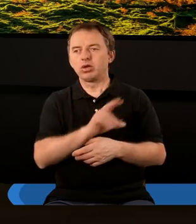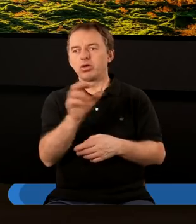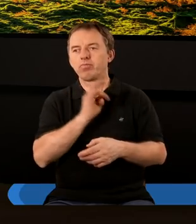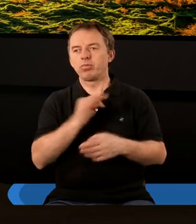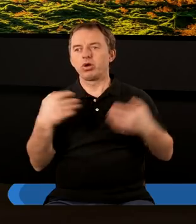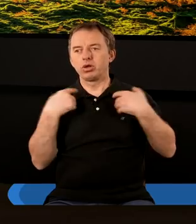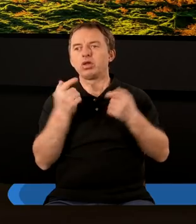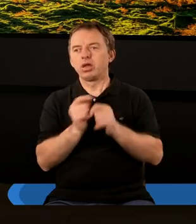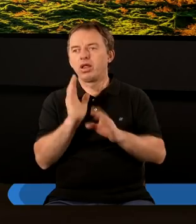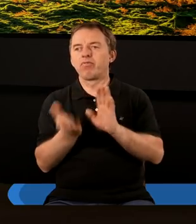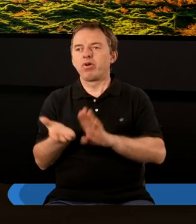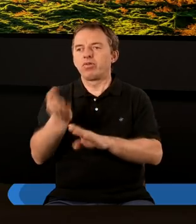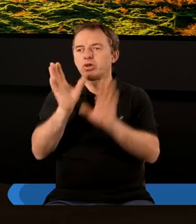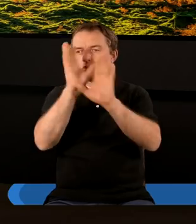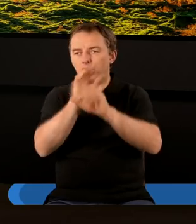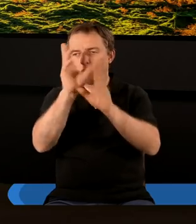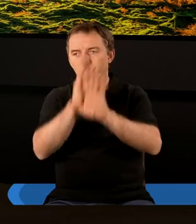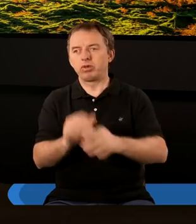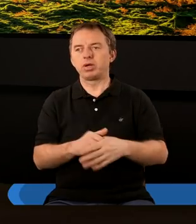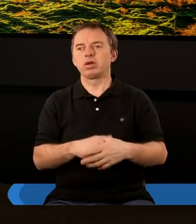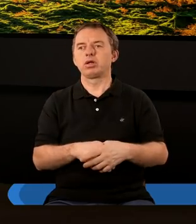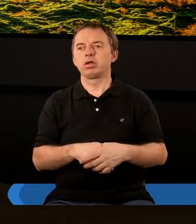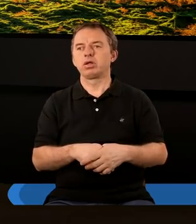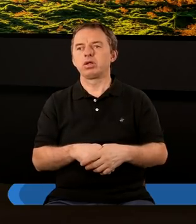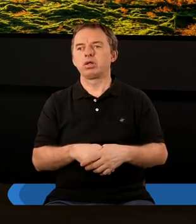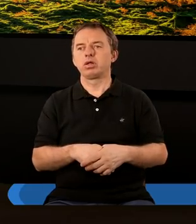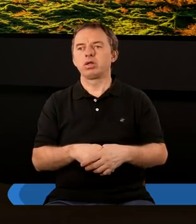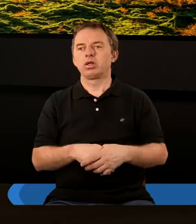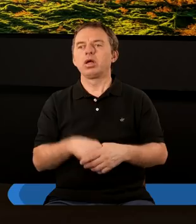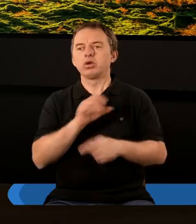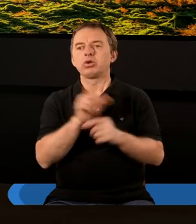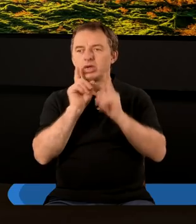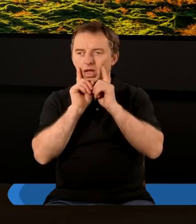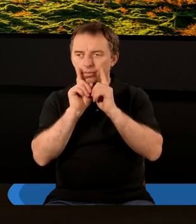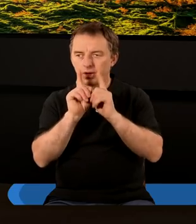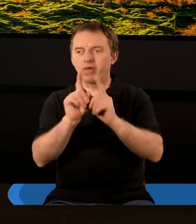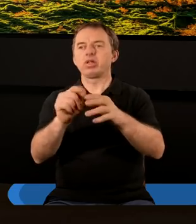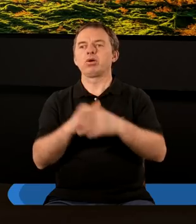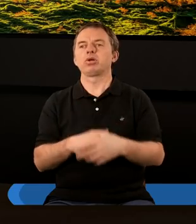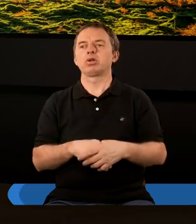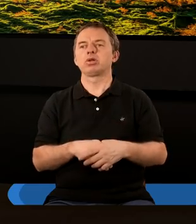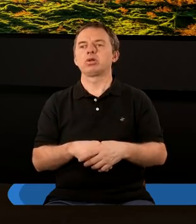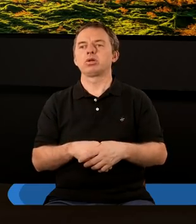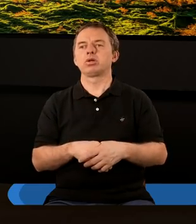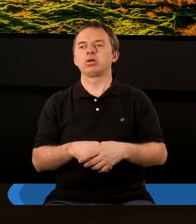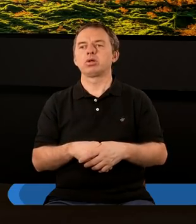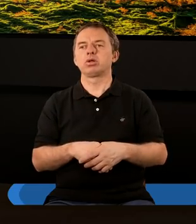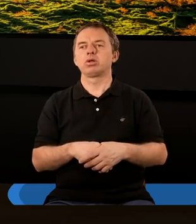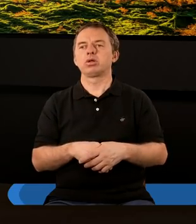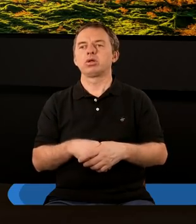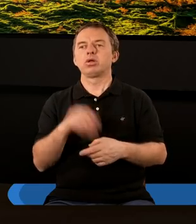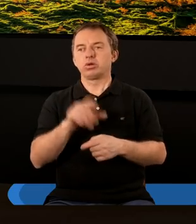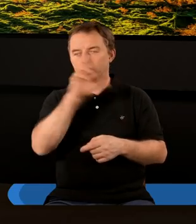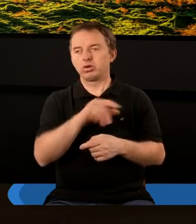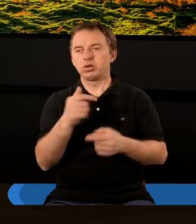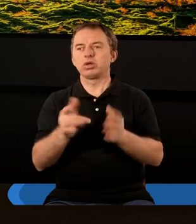w moim życiu Chrystus jest wywyszany, czczony i uwielbiany. Czy naprawdę mam świadomość, kim